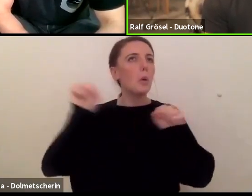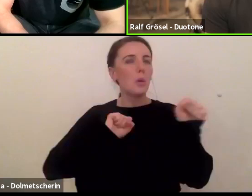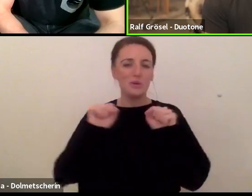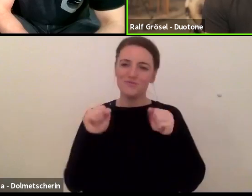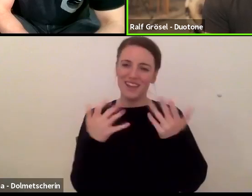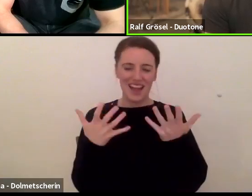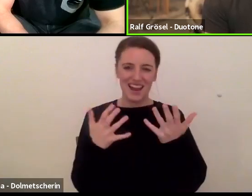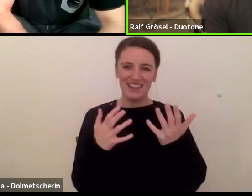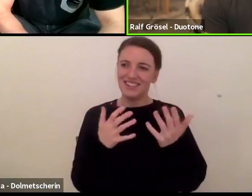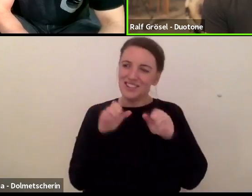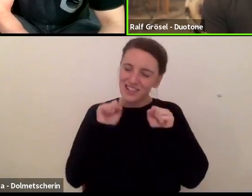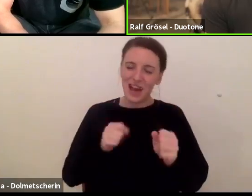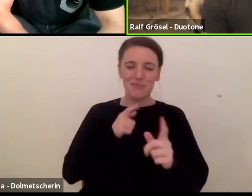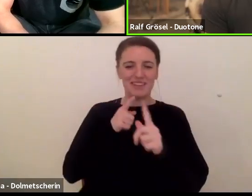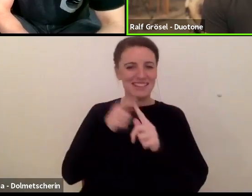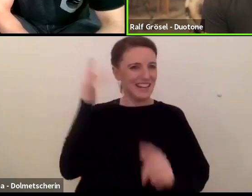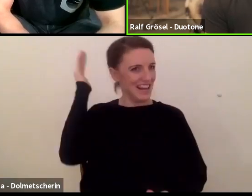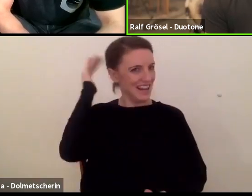Produkte zu entwickeln. Das ist,